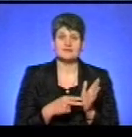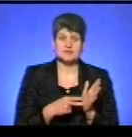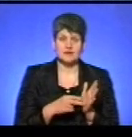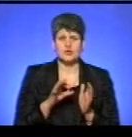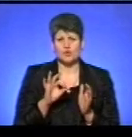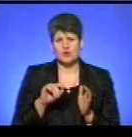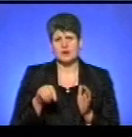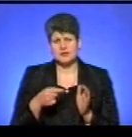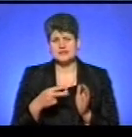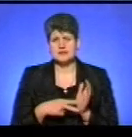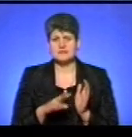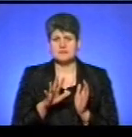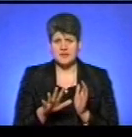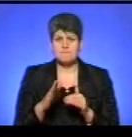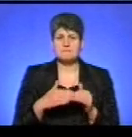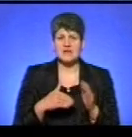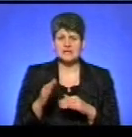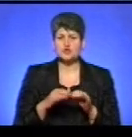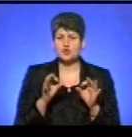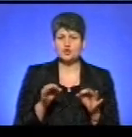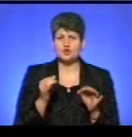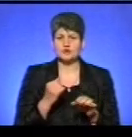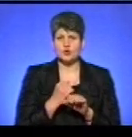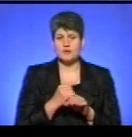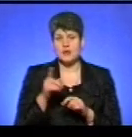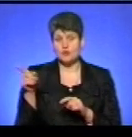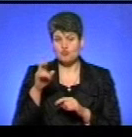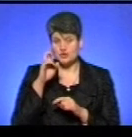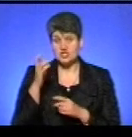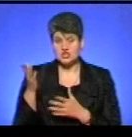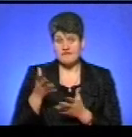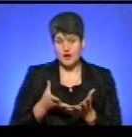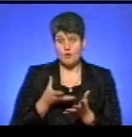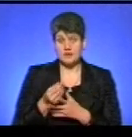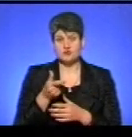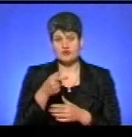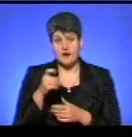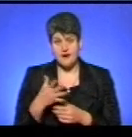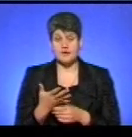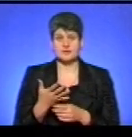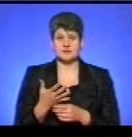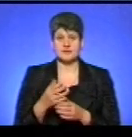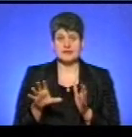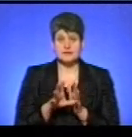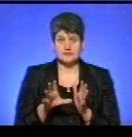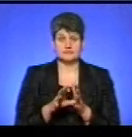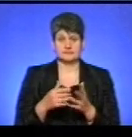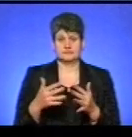0,75, практично нічого не робить, і йому держава оплачує газ, оплачує світло.